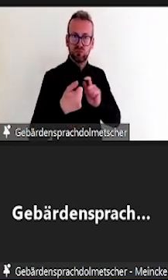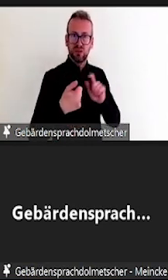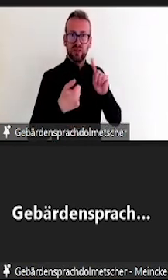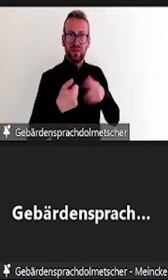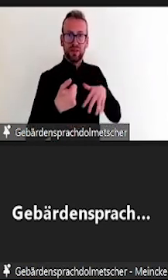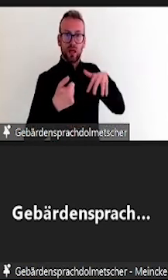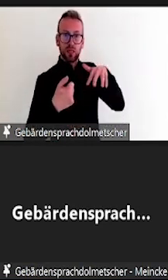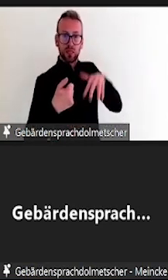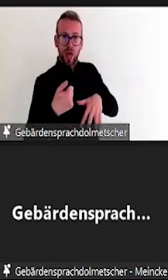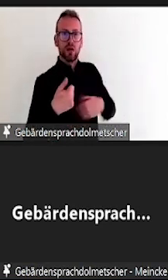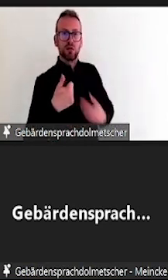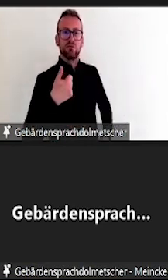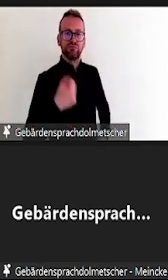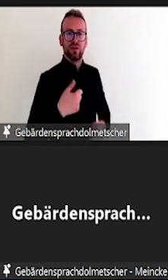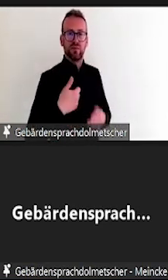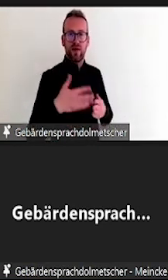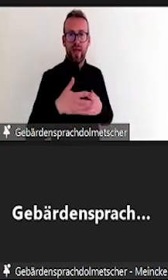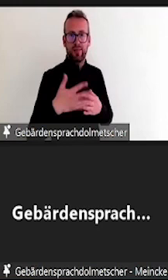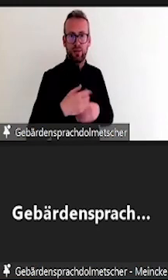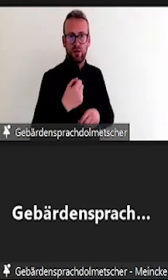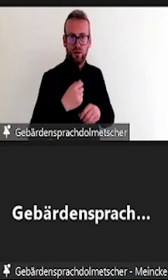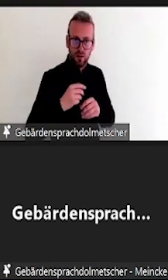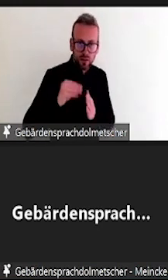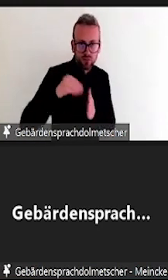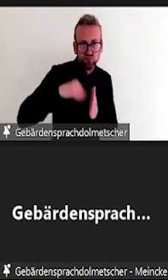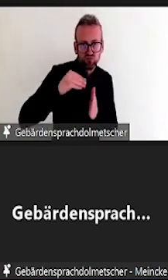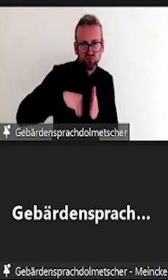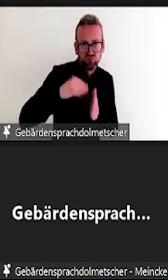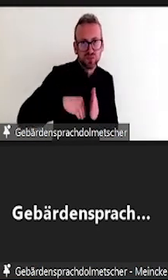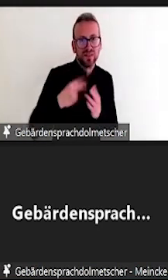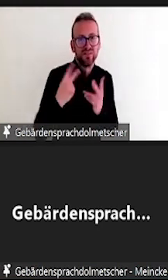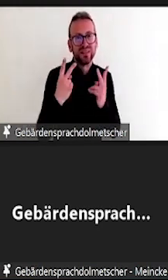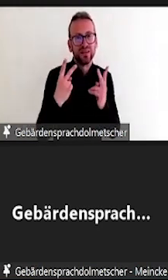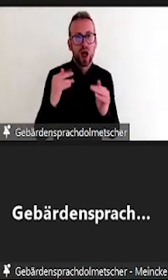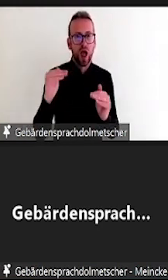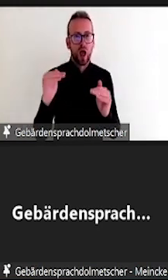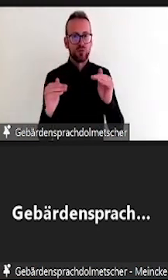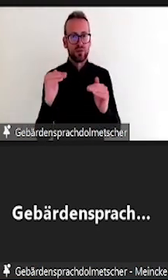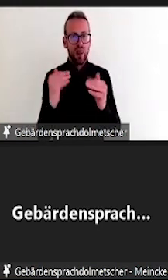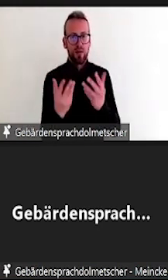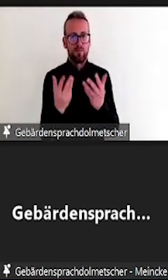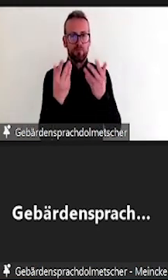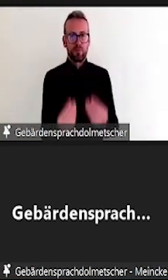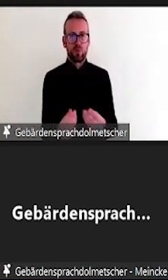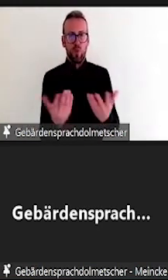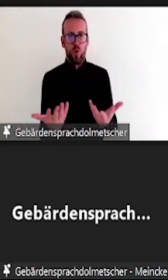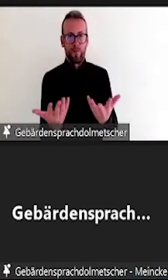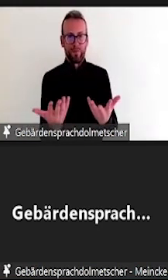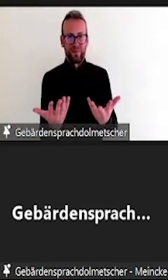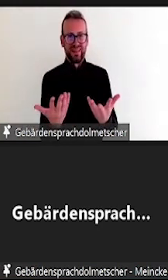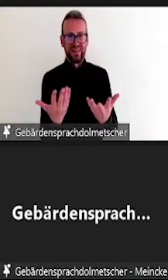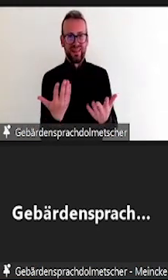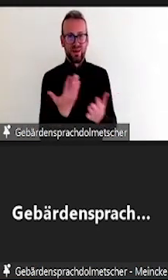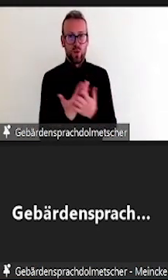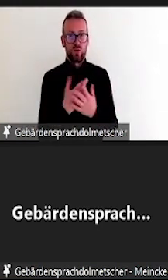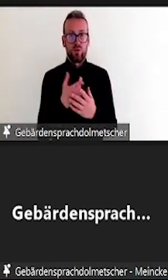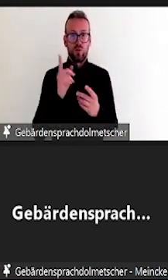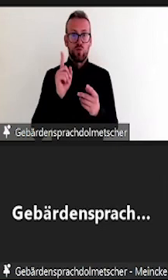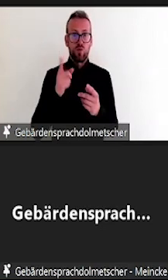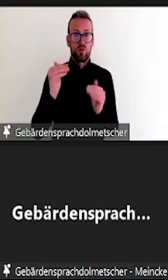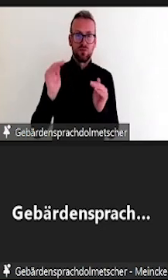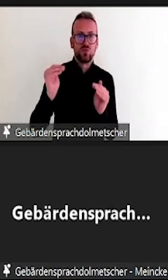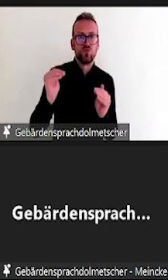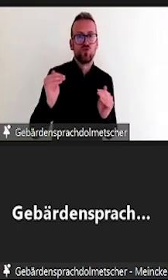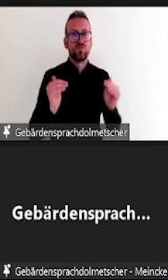Dann wäre auch noch möglich die Zulassung zum Beispiel von bestimmten Hilfsmitteln oder Assistenzpersonen